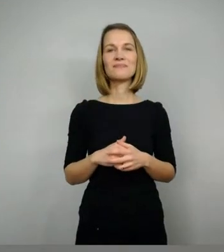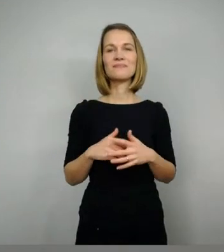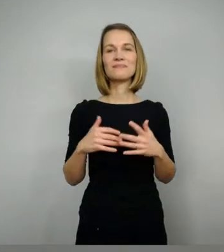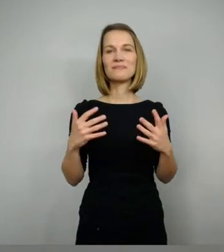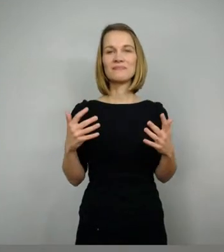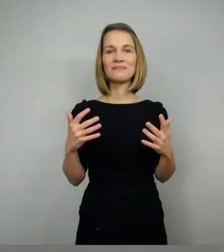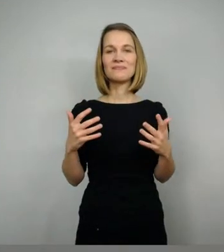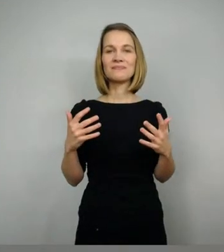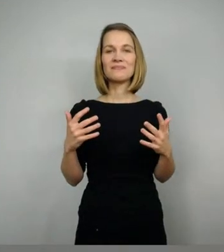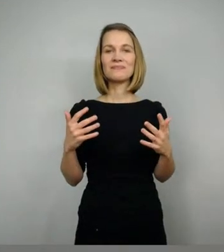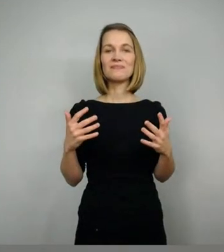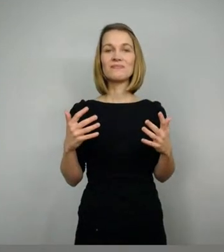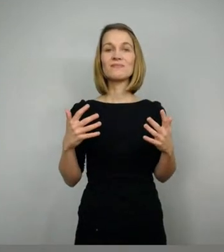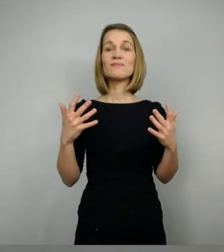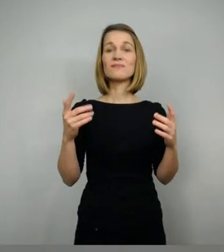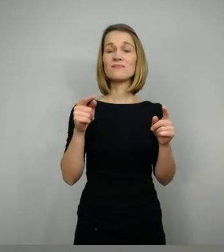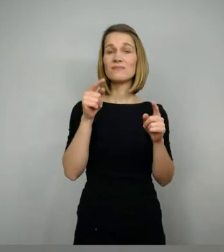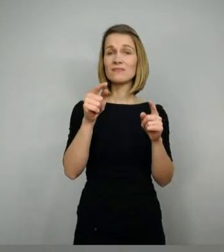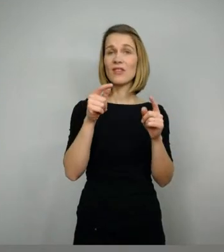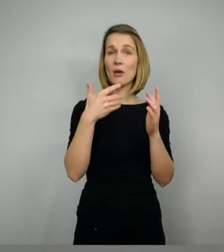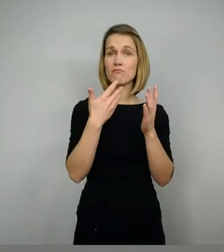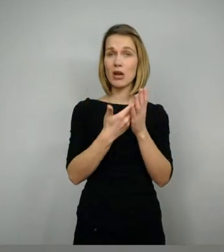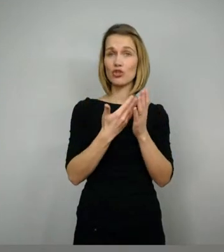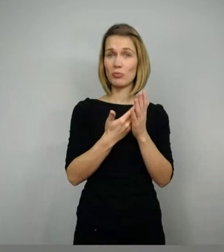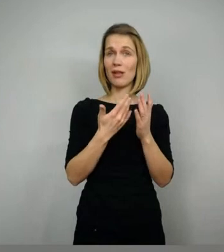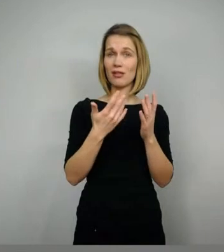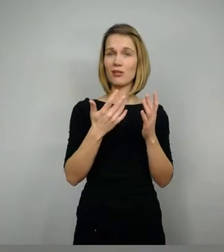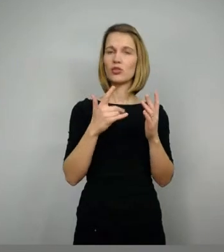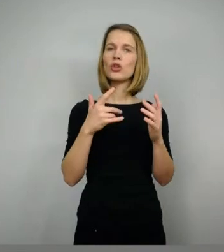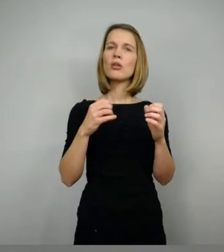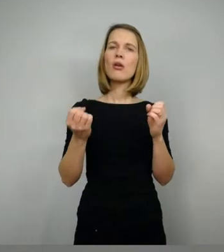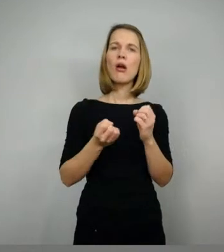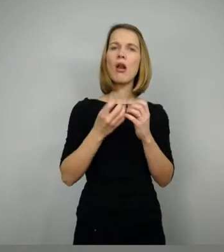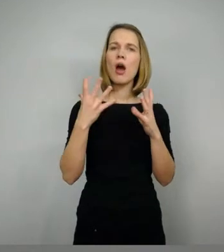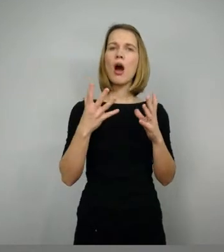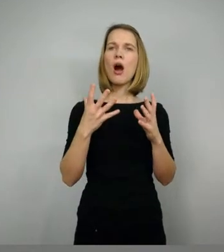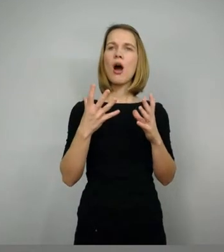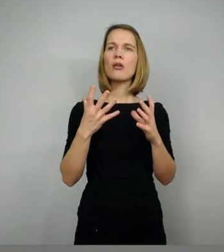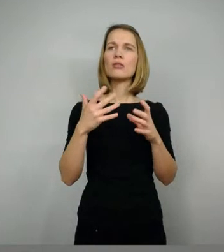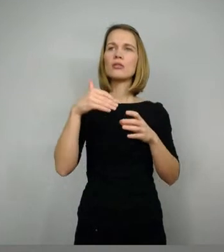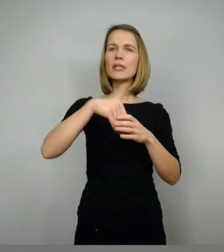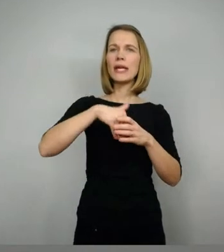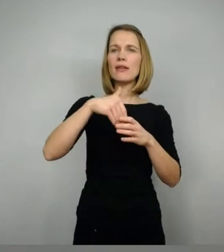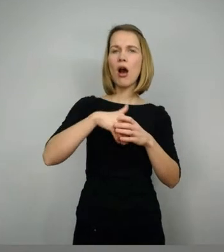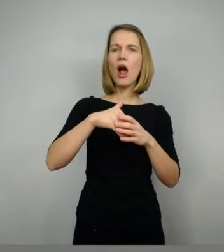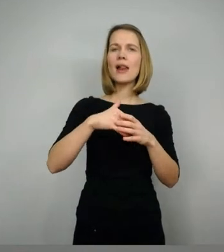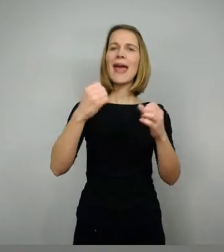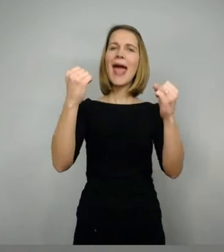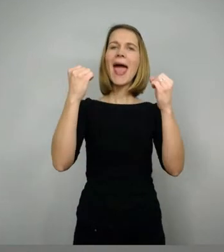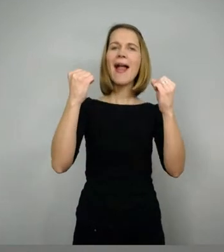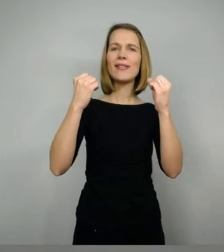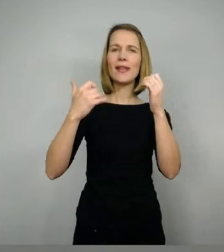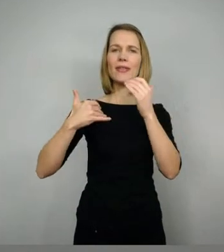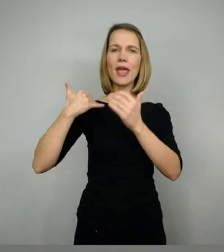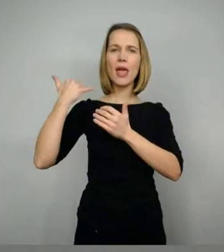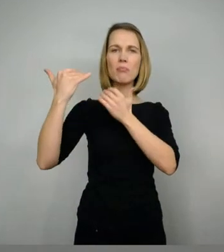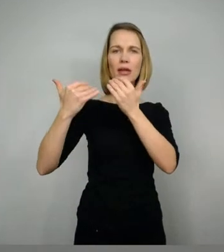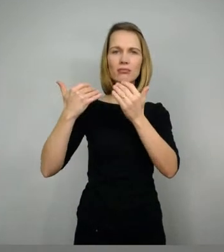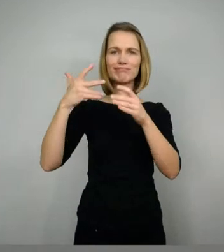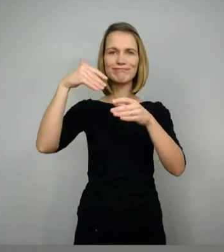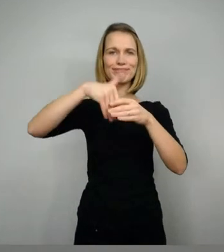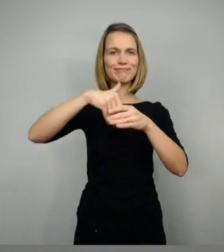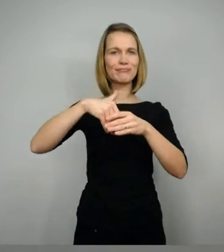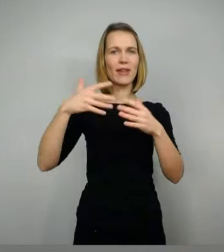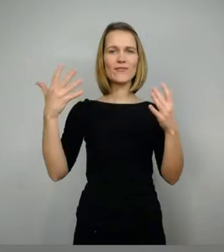Und hier an diesem Beispiel des Nibelungenliedes wird schon ganz gut deutlich, worum es in Heldenepik eigentlich geht. Heldenepik, das sind